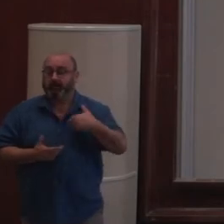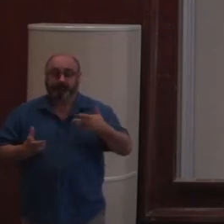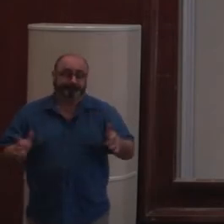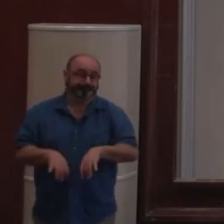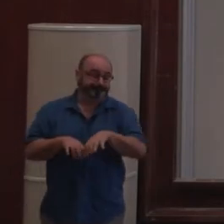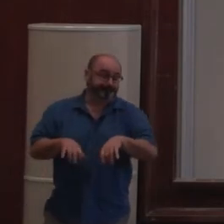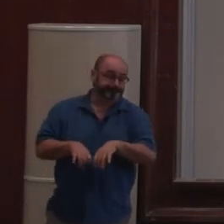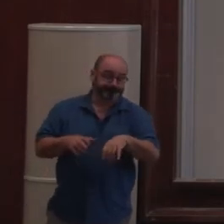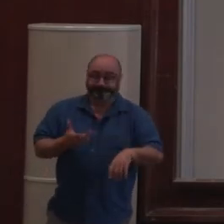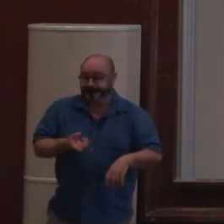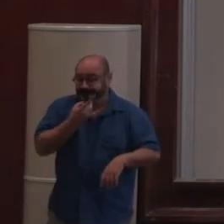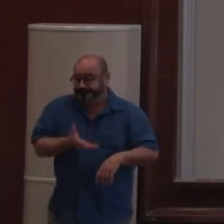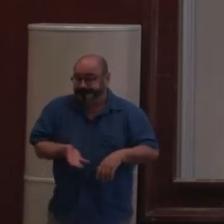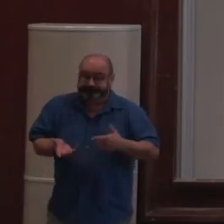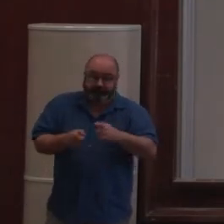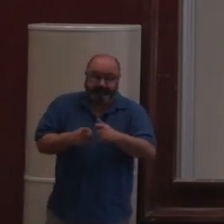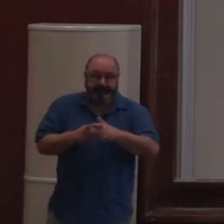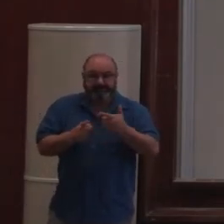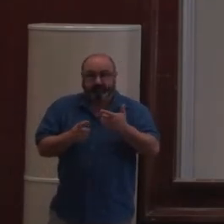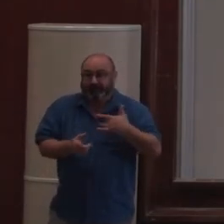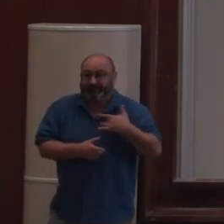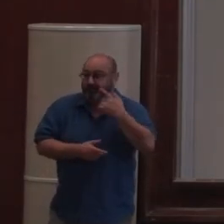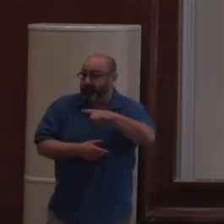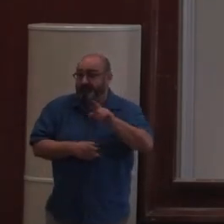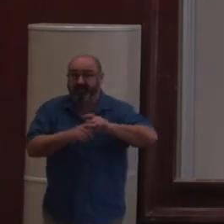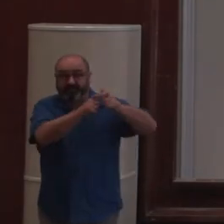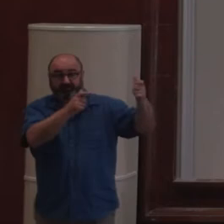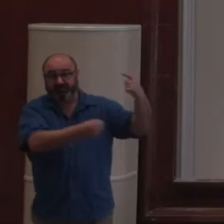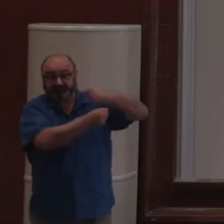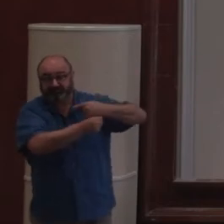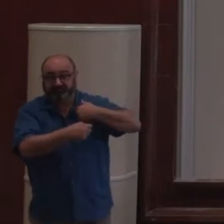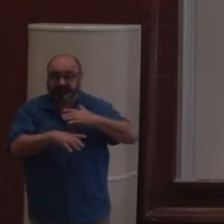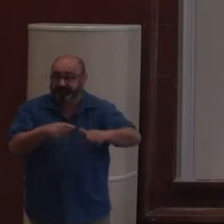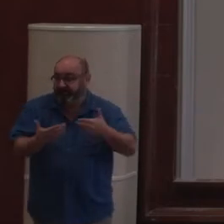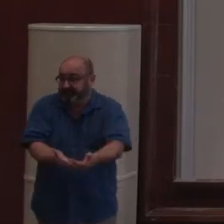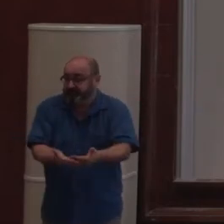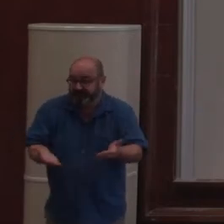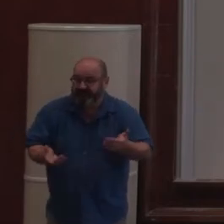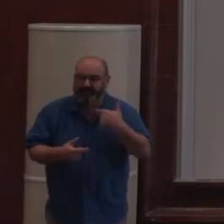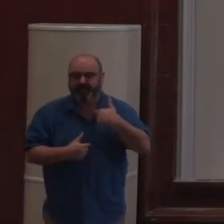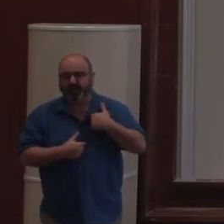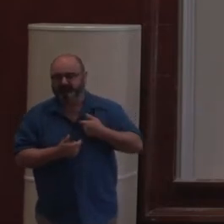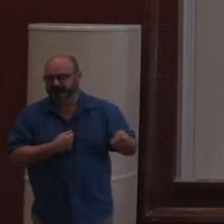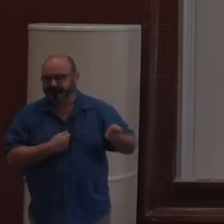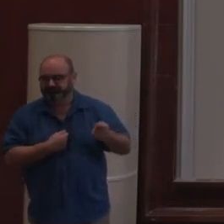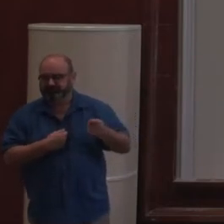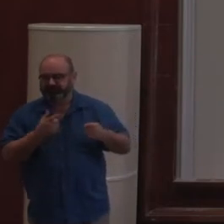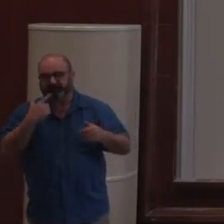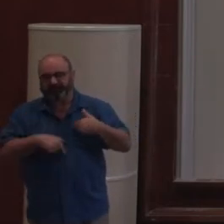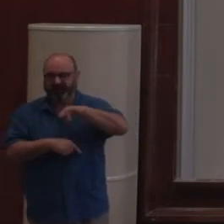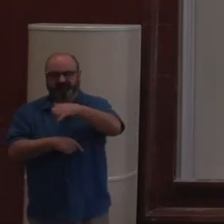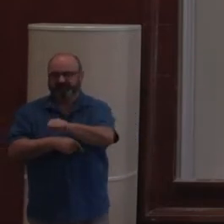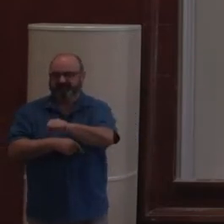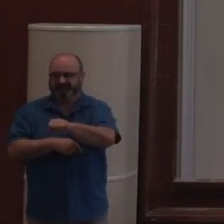beaucoup.'est-à-dire qu'ils disent, oui, j'utilise Drupal parce que dans ma boîte, il y a Drupal et je suis bien obligé. Mais si c'était moi, je ne ferais pas ça, je ferais du JavaScript.